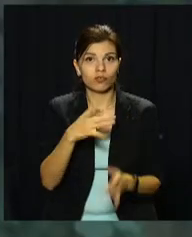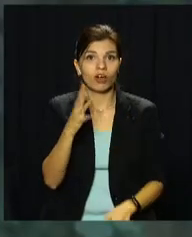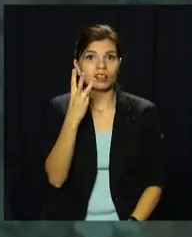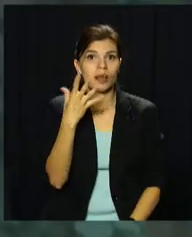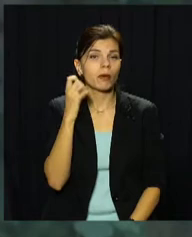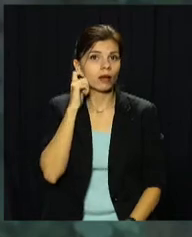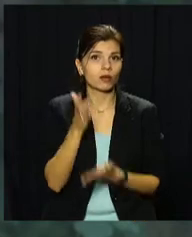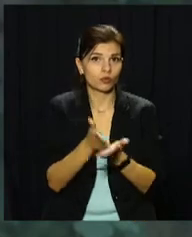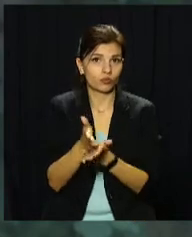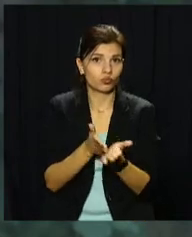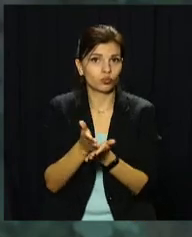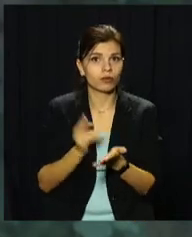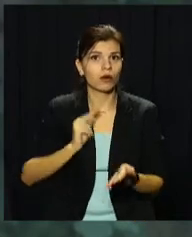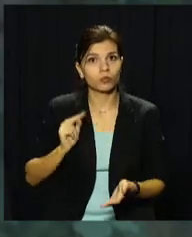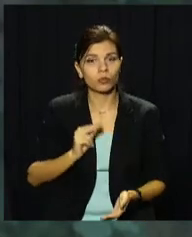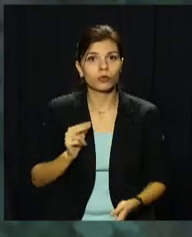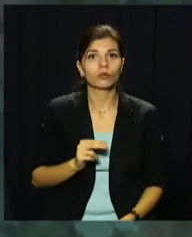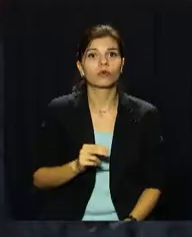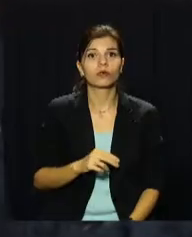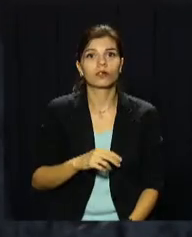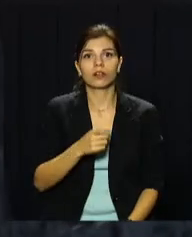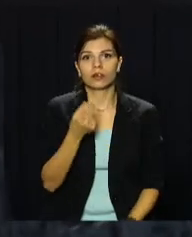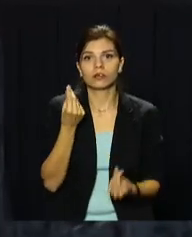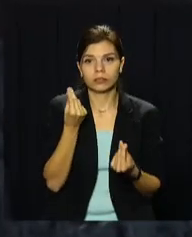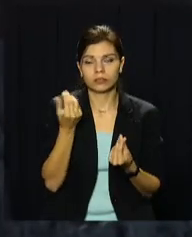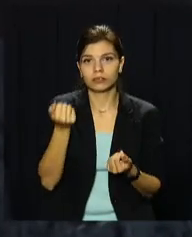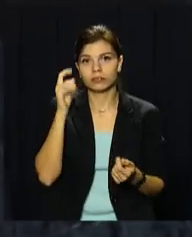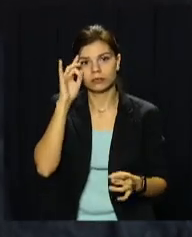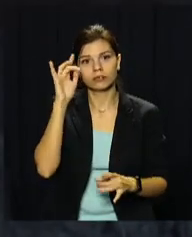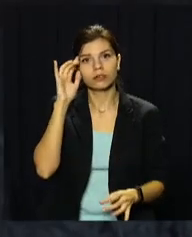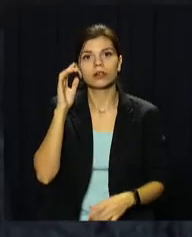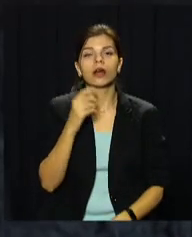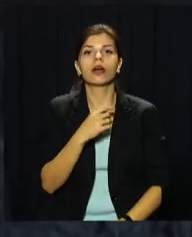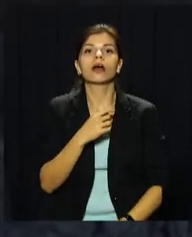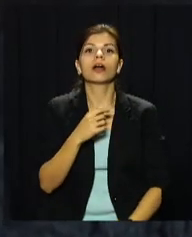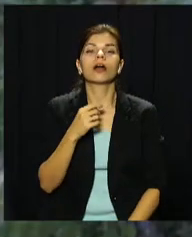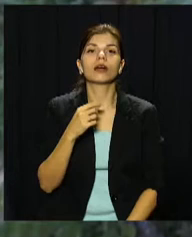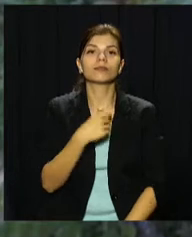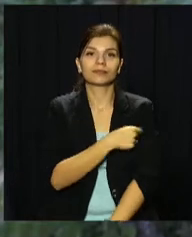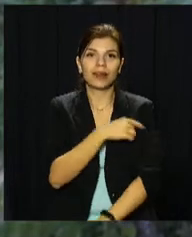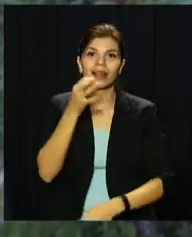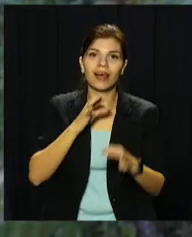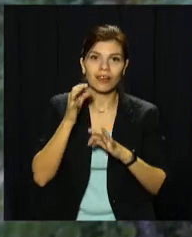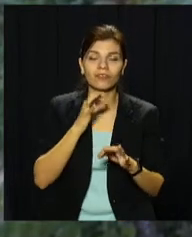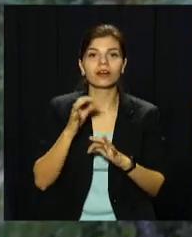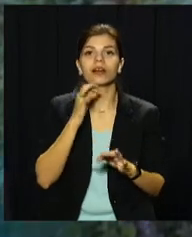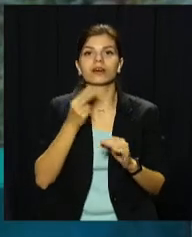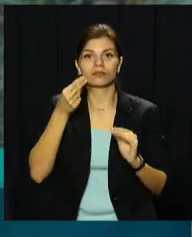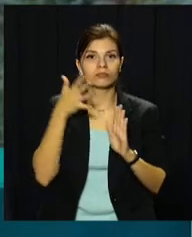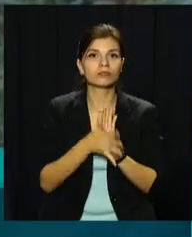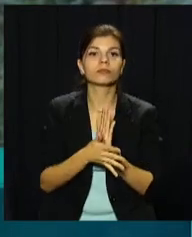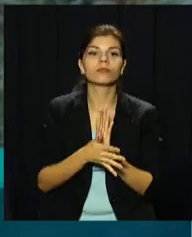років трудового стажу. Левову долю грошей витрачає на ліки та комуналку. Много виходить на лікарства.